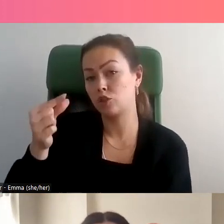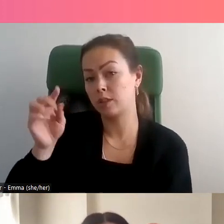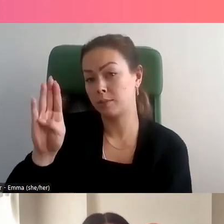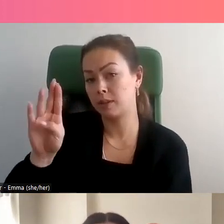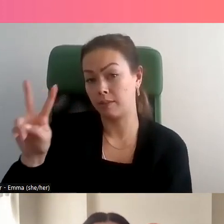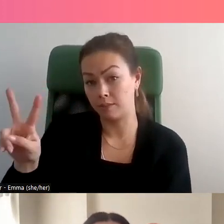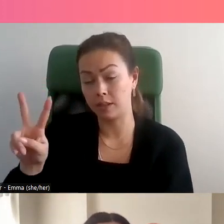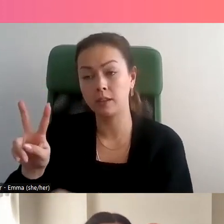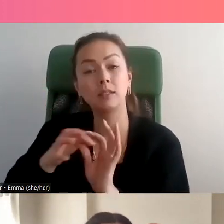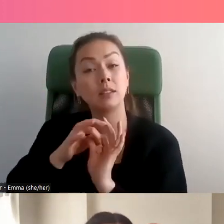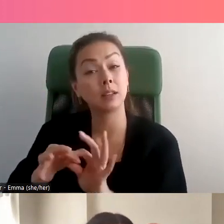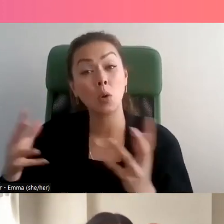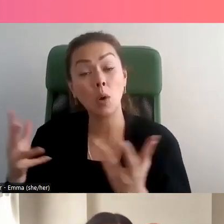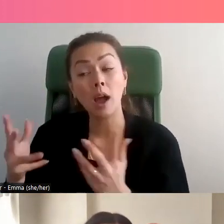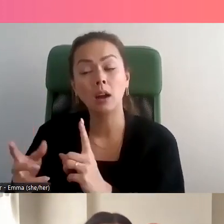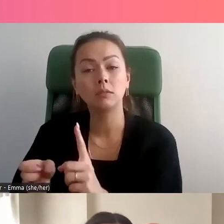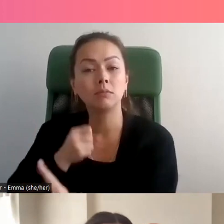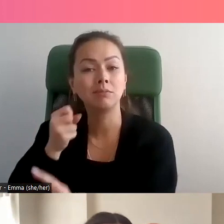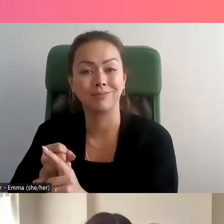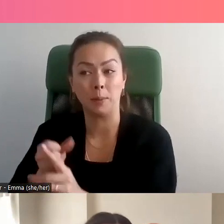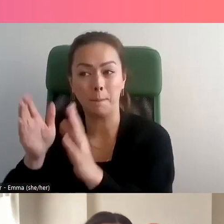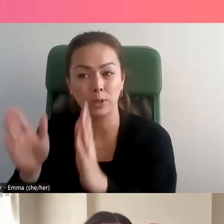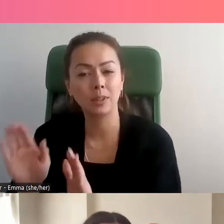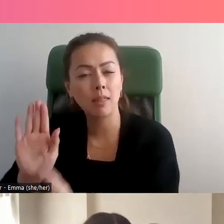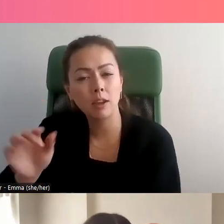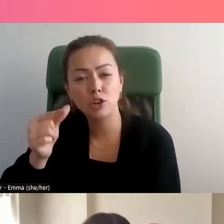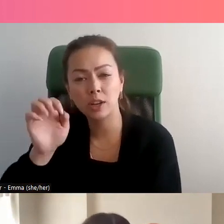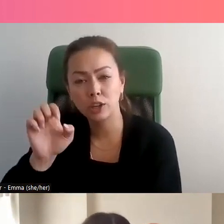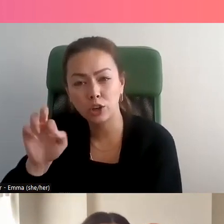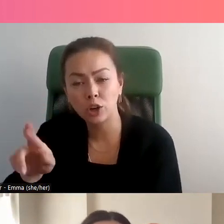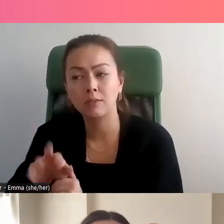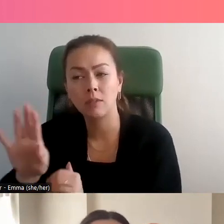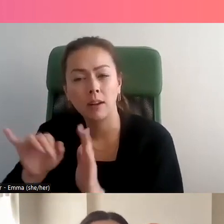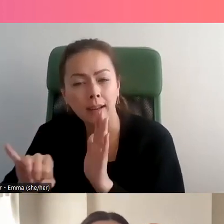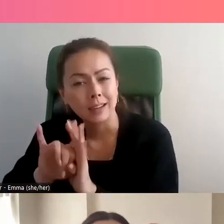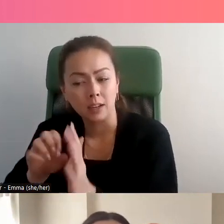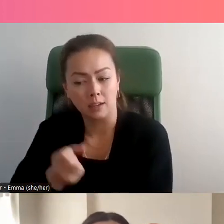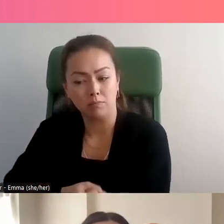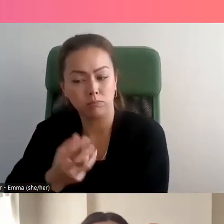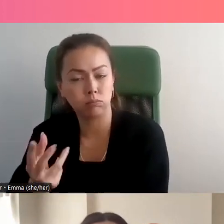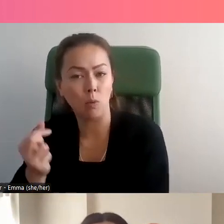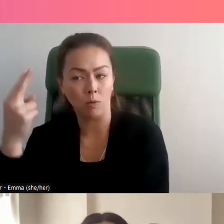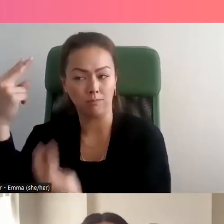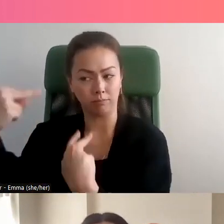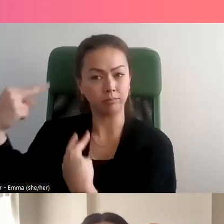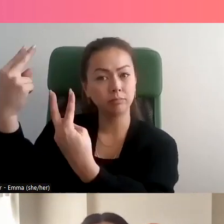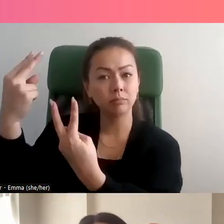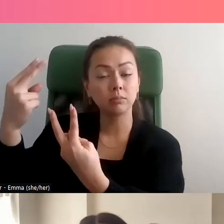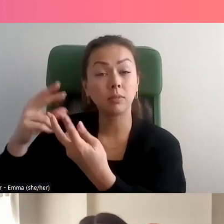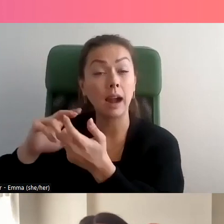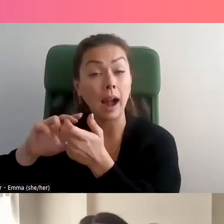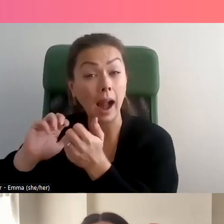VFSFT, vise le genre, l'expression de genre, l'identité de genre ou le genre perçu,